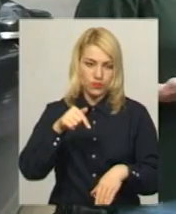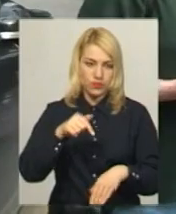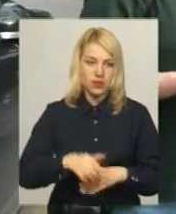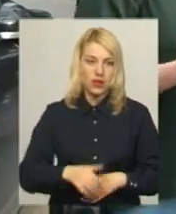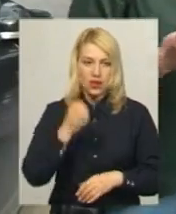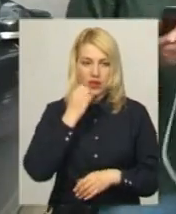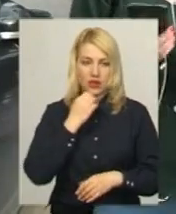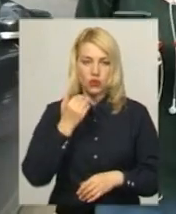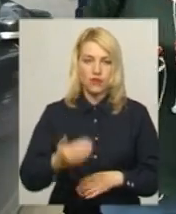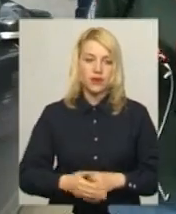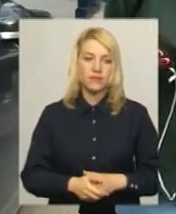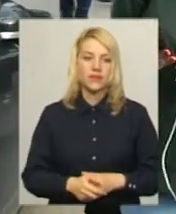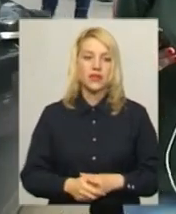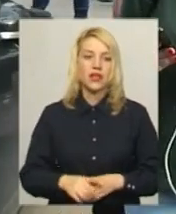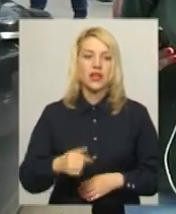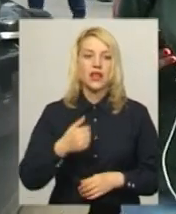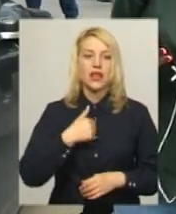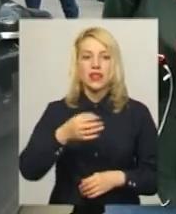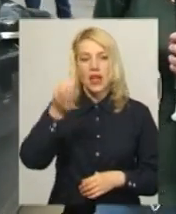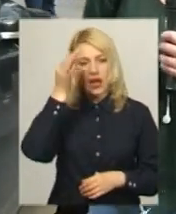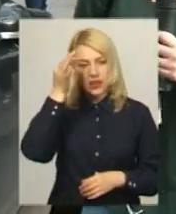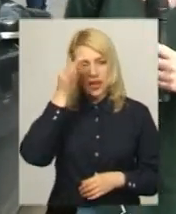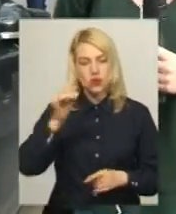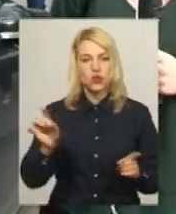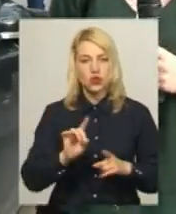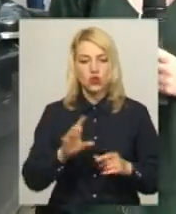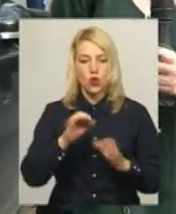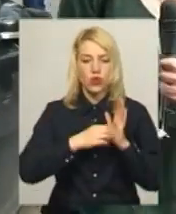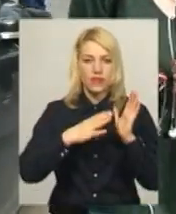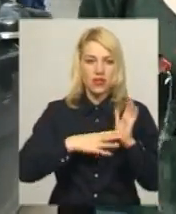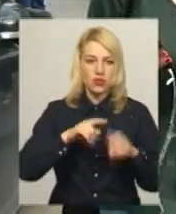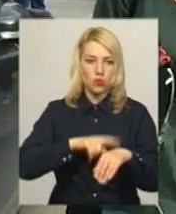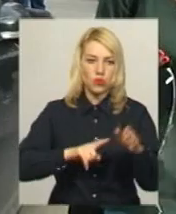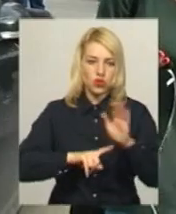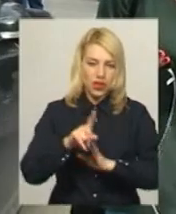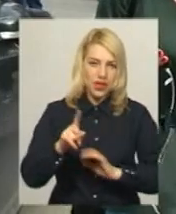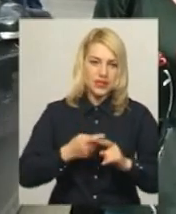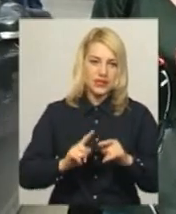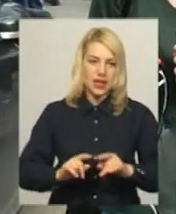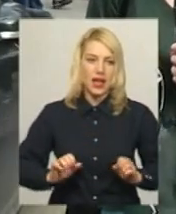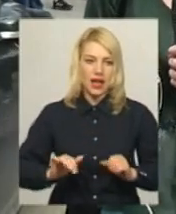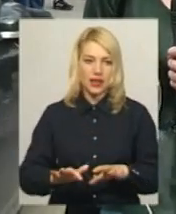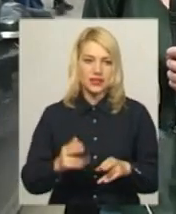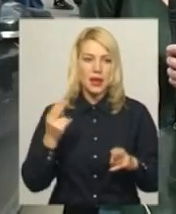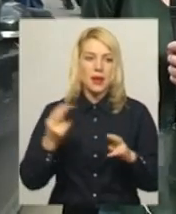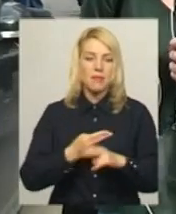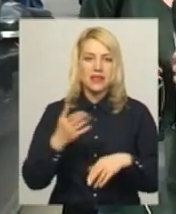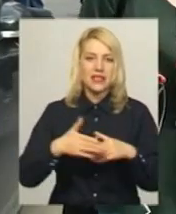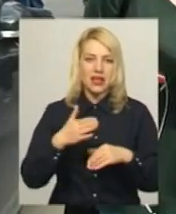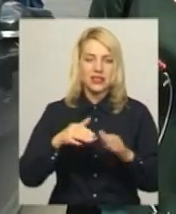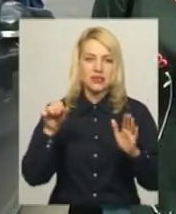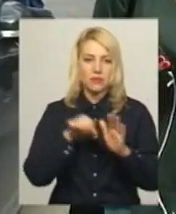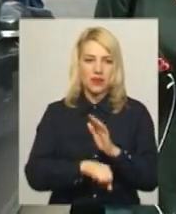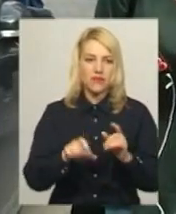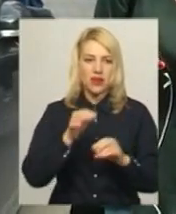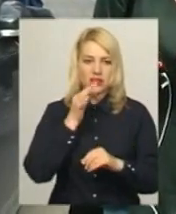Я вам дякую. Дякую. Я нагадаю, що о 19.00 розпочалася акція «Безкарність вбиває». Також